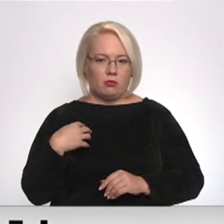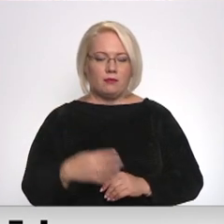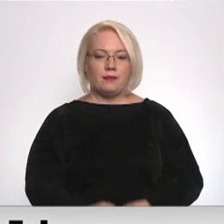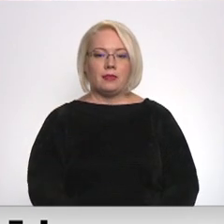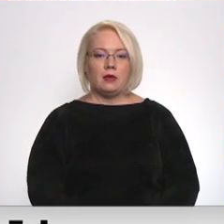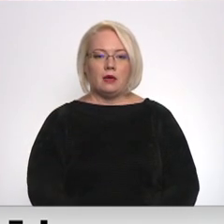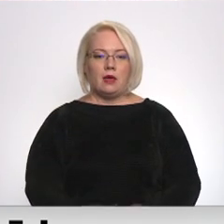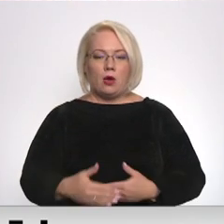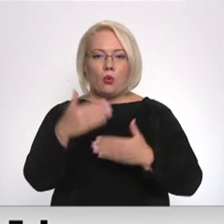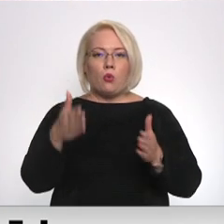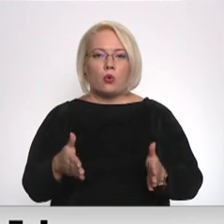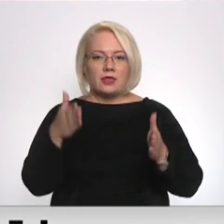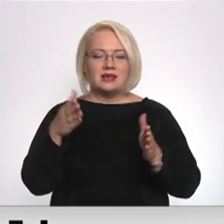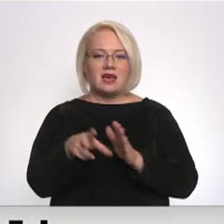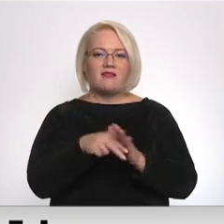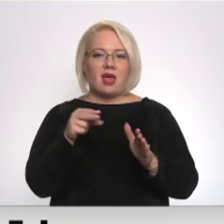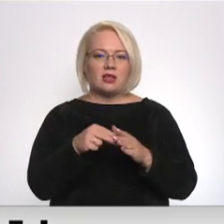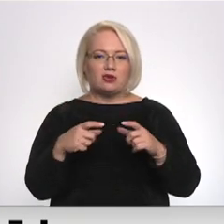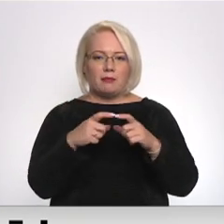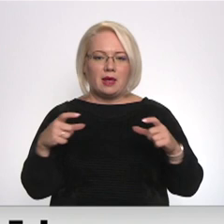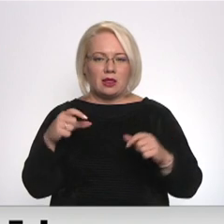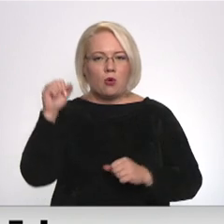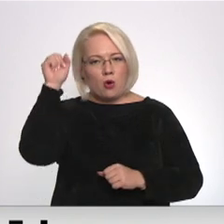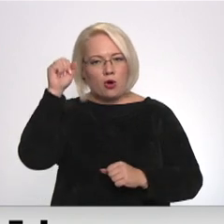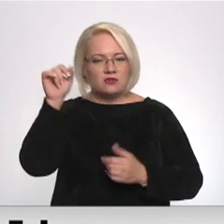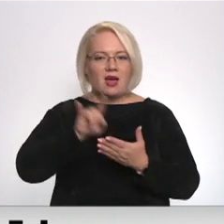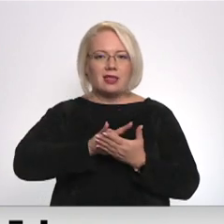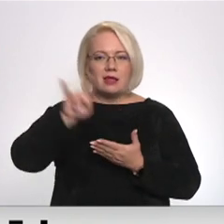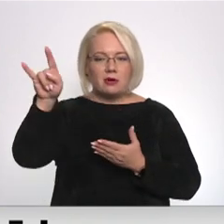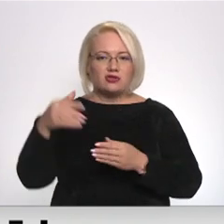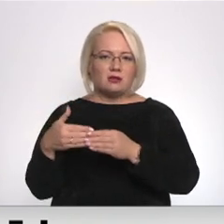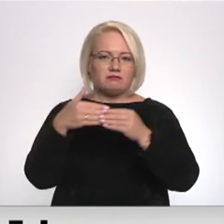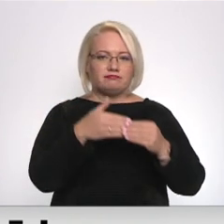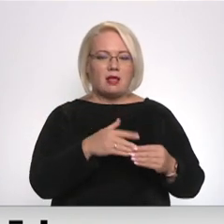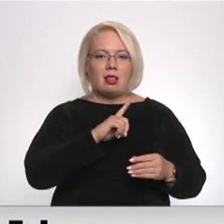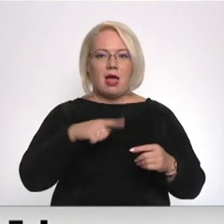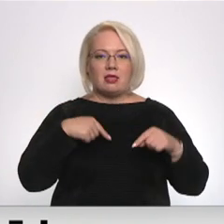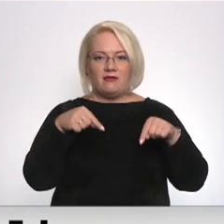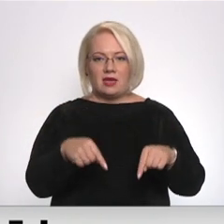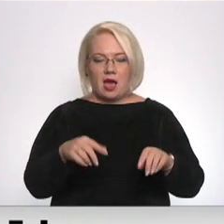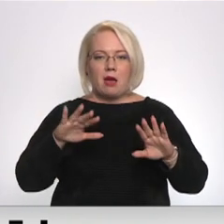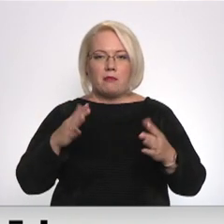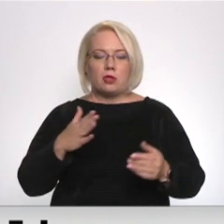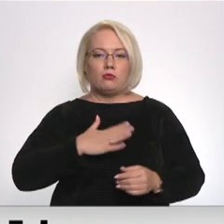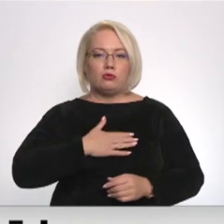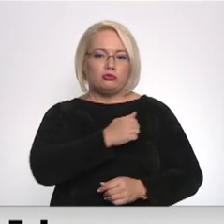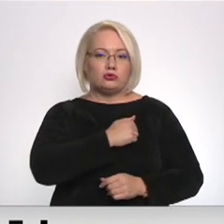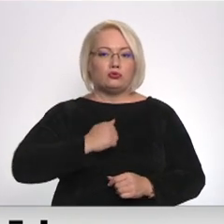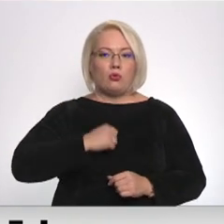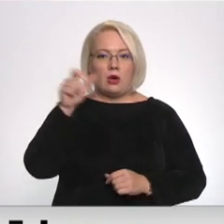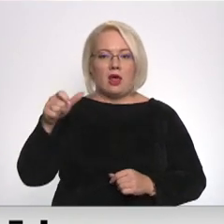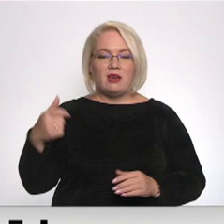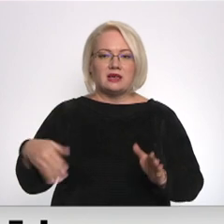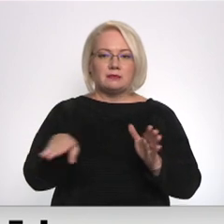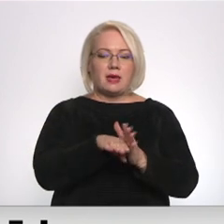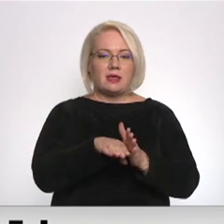Úrnas ar vēlēšanu biļeteniem no Kosovas ar līdmašīnu tiks nogādātas Latvijā. Savukārt mūsu kara vīri, kuri piedalās